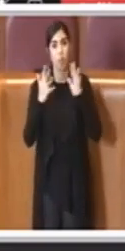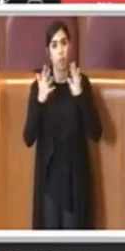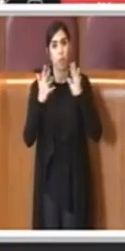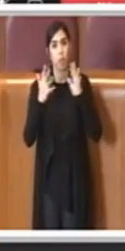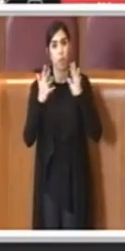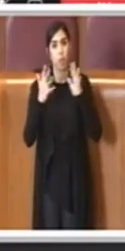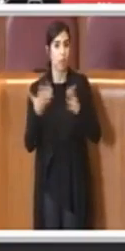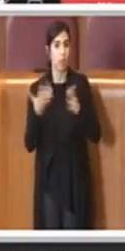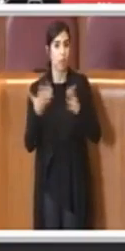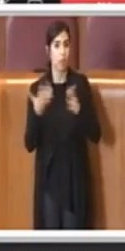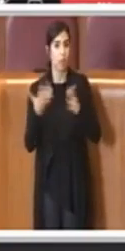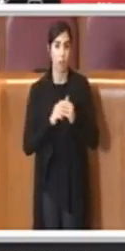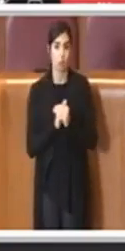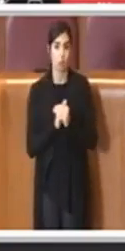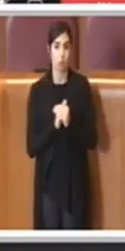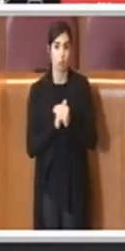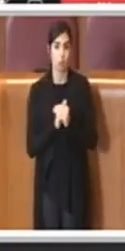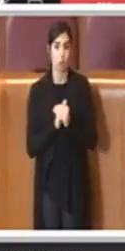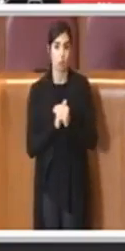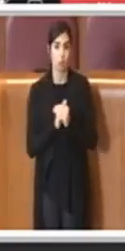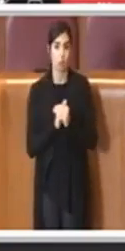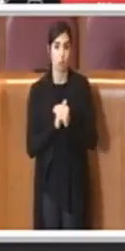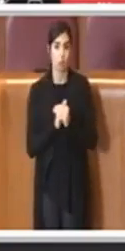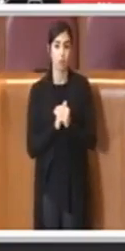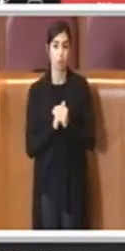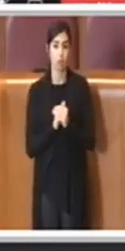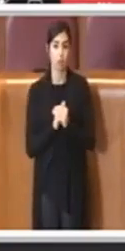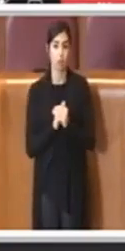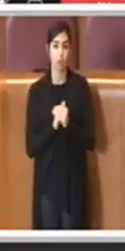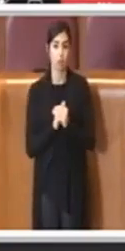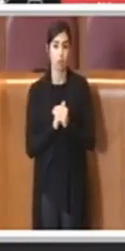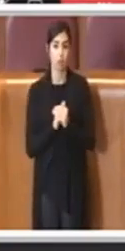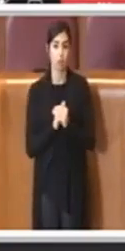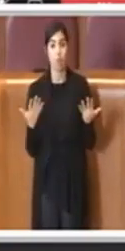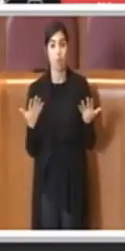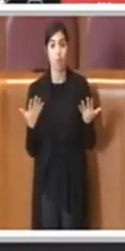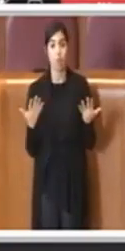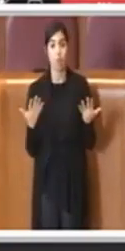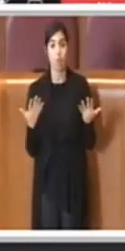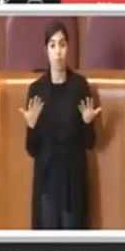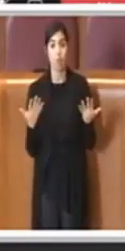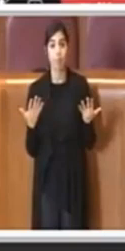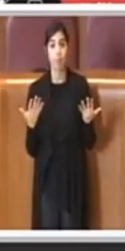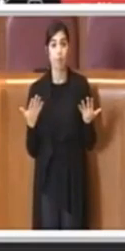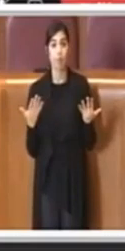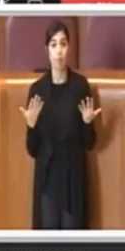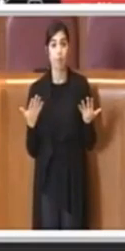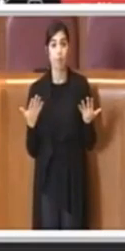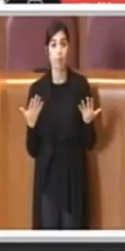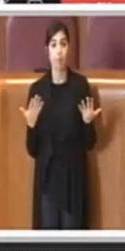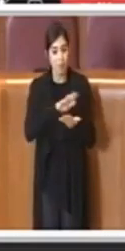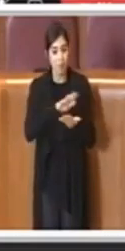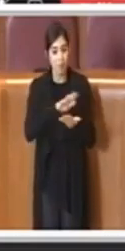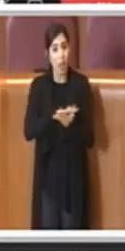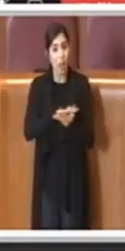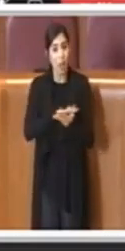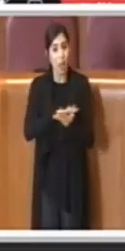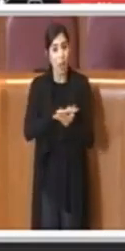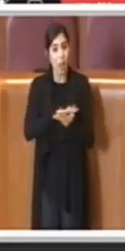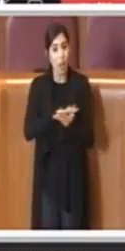rapido mutamento, che tra gli obiettivi posti in quest'atto c'è la volontà di